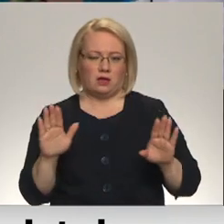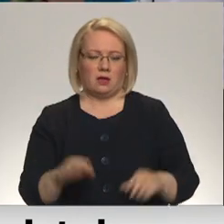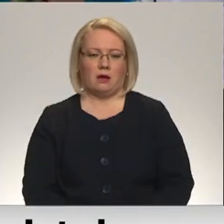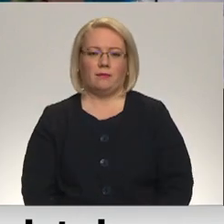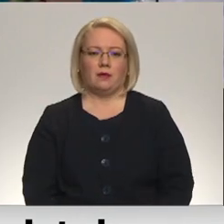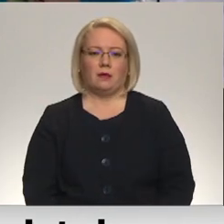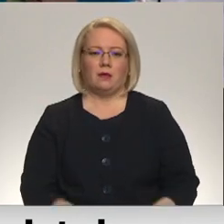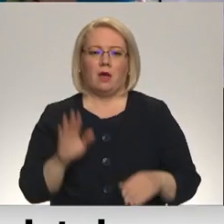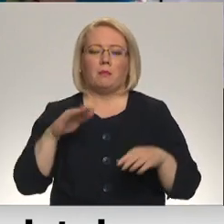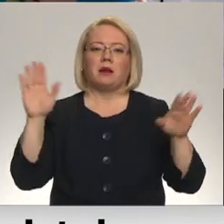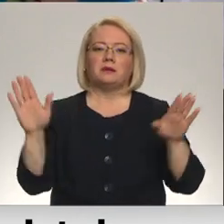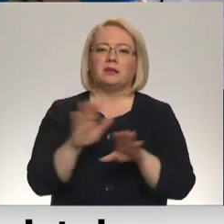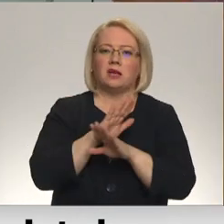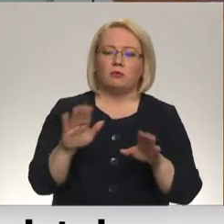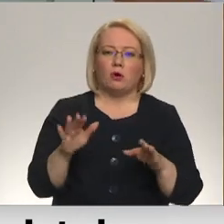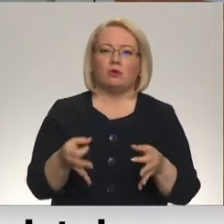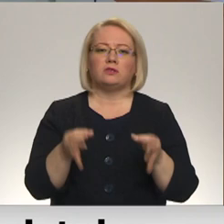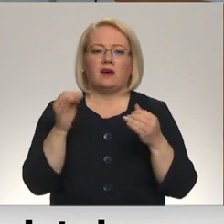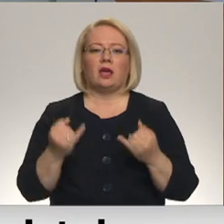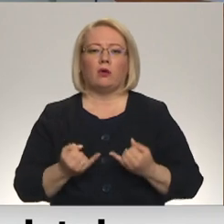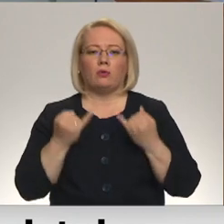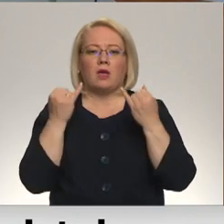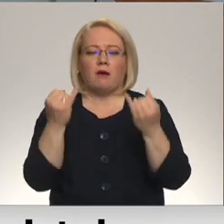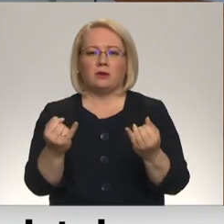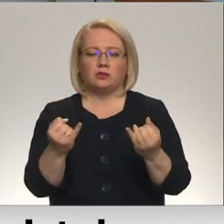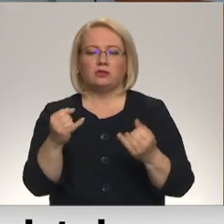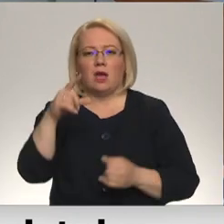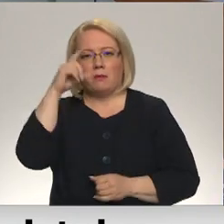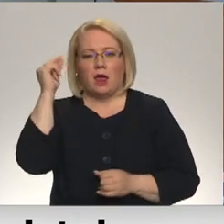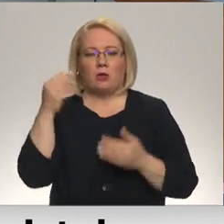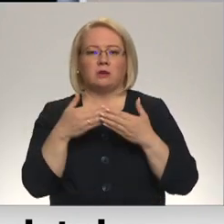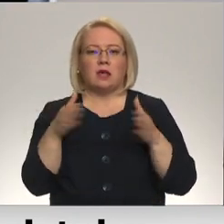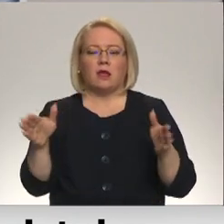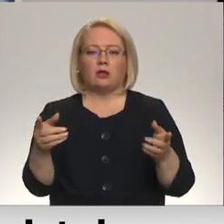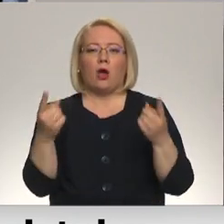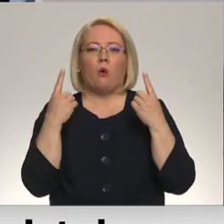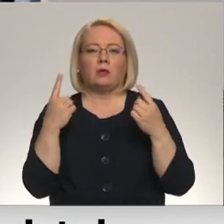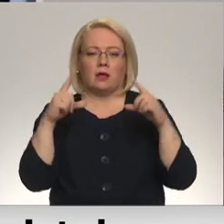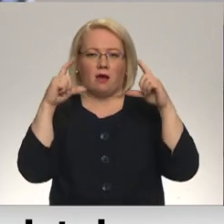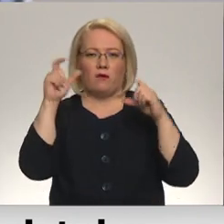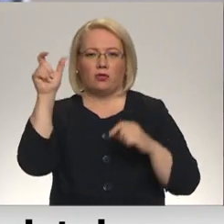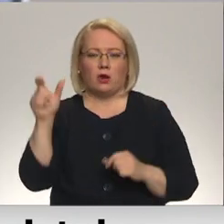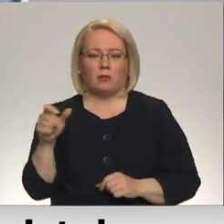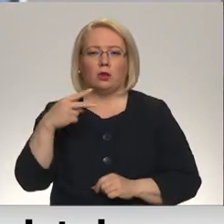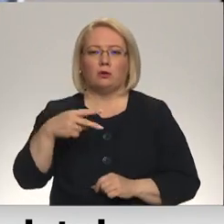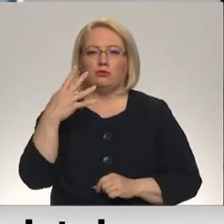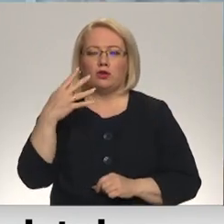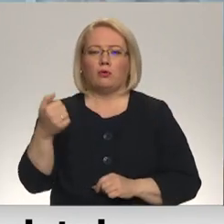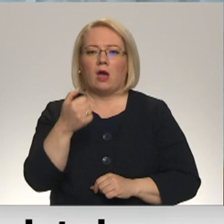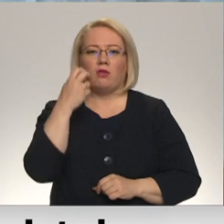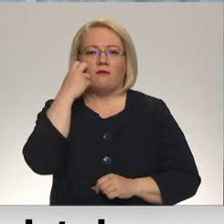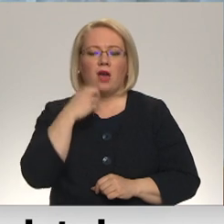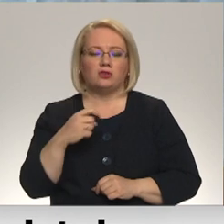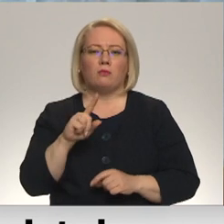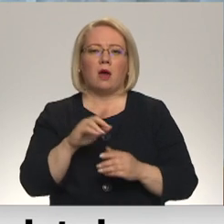Ar sadziedāšanos un nozīmīgu dāvinājumu pasniegšanu preļos atklāta unikāliem fotogrāfam, kam 24 gadu vecumā un